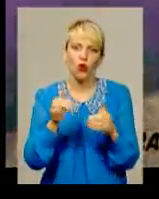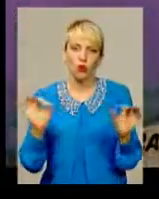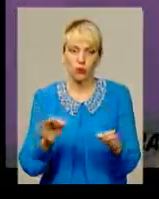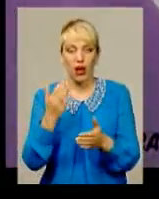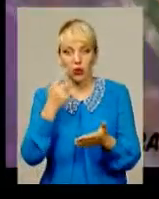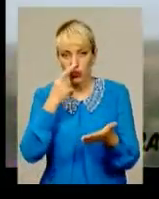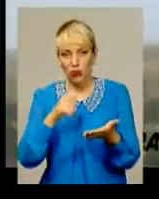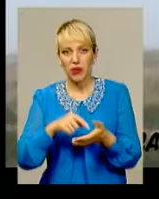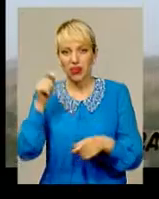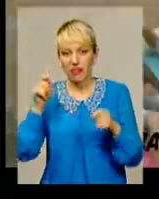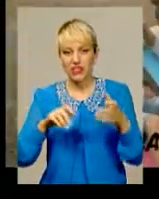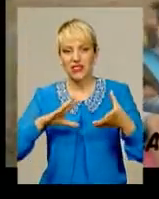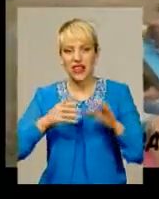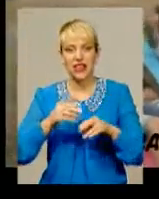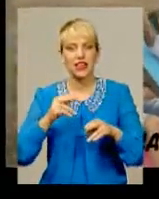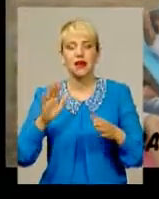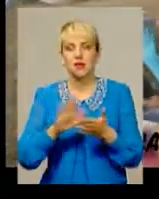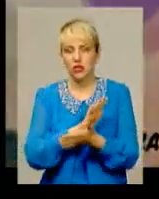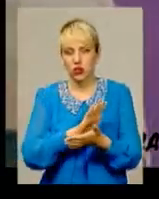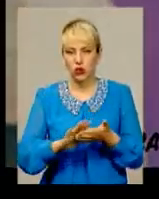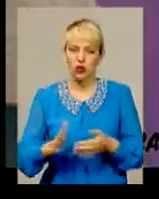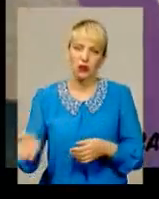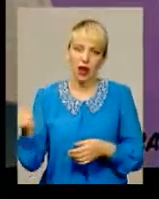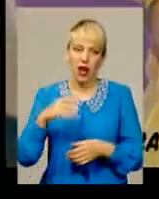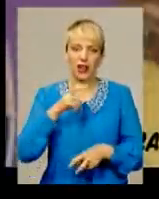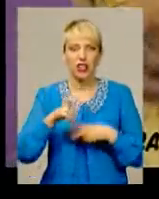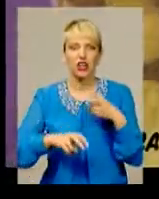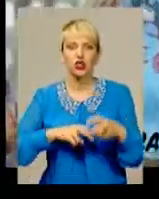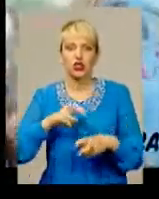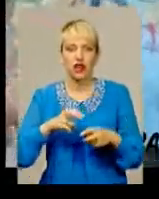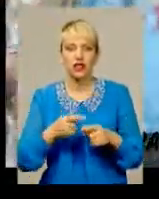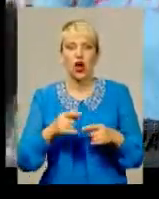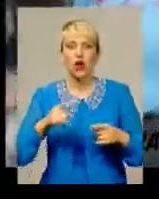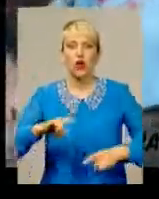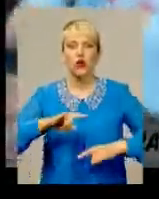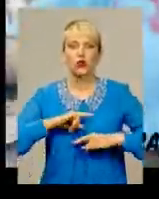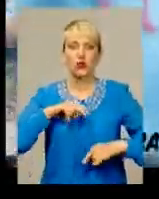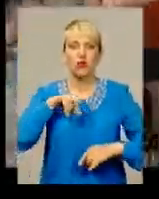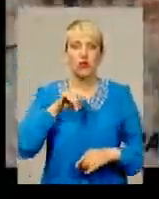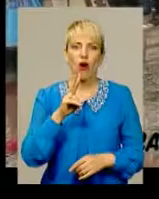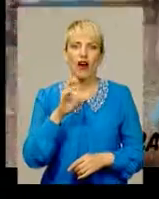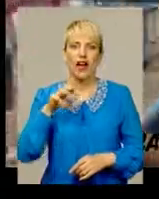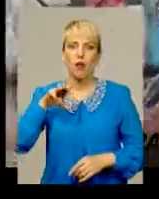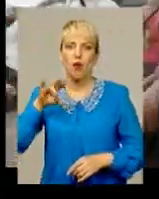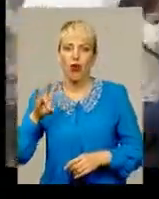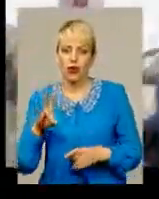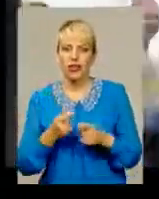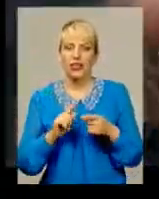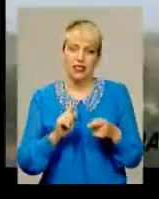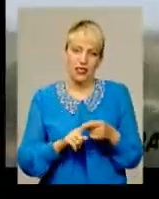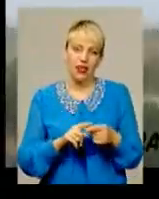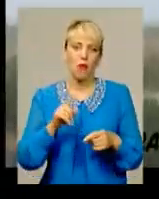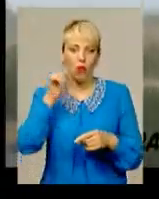потрапити на фестиваль взагалі без копійки в кишені? Гайда шукати костюм покемона. Популярна гра, котра заполонила світ, цьогоріч